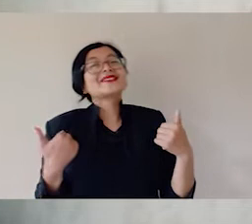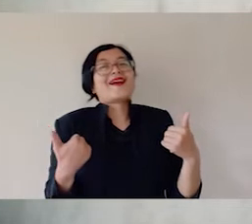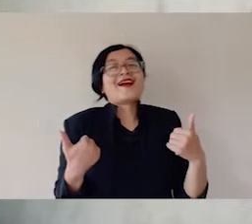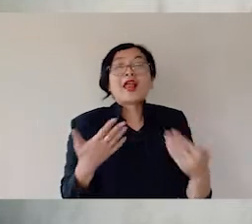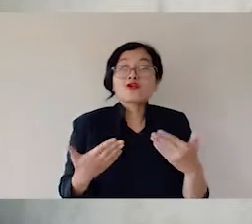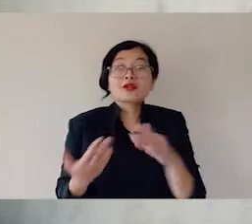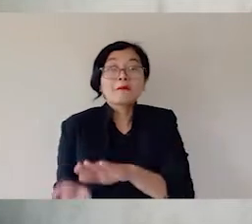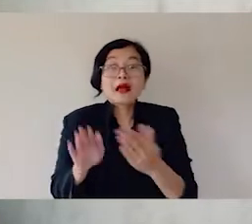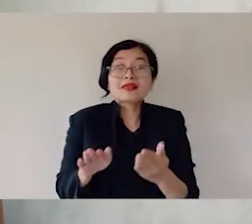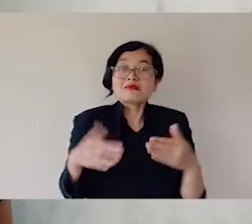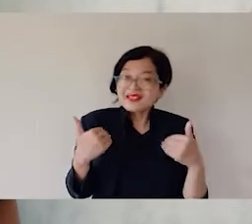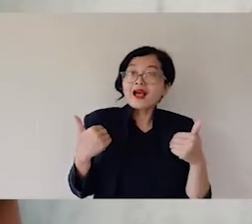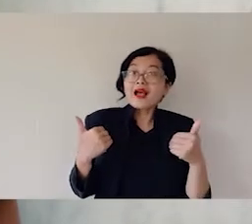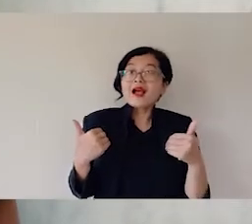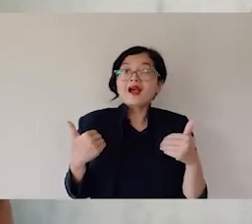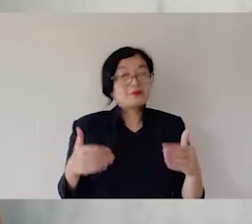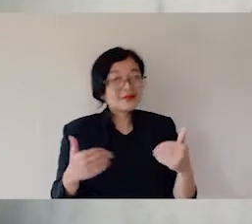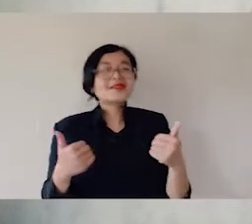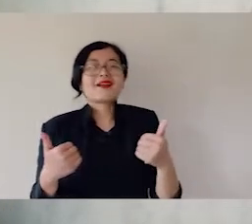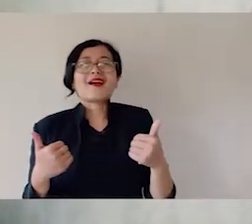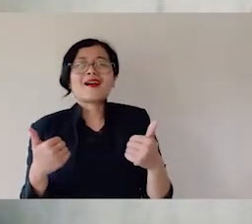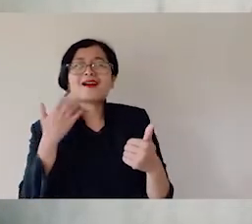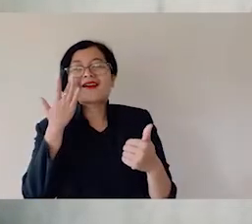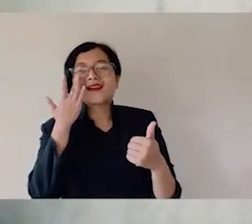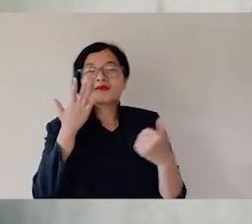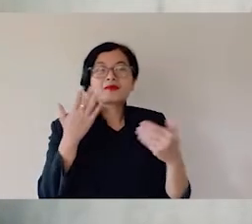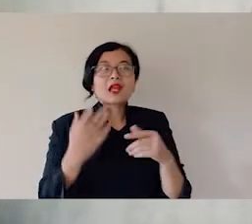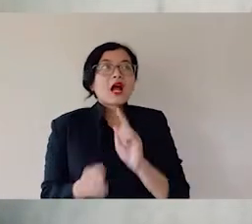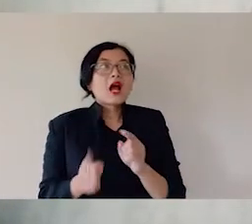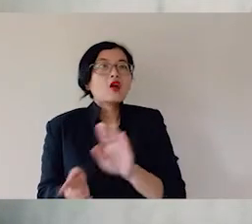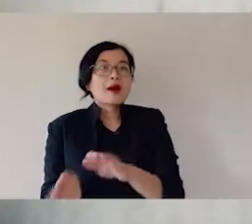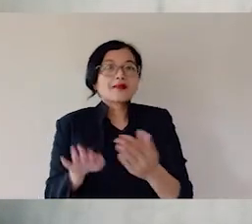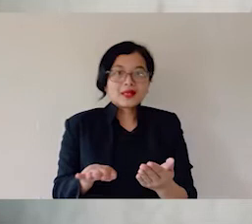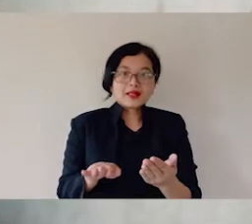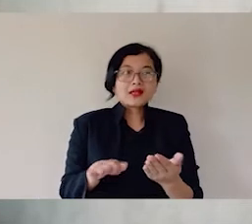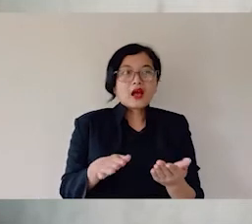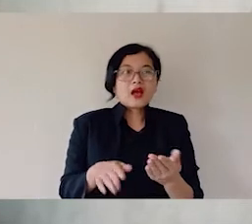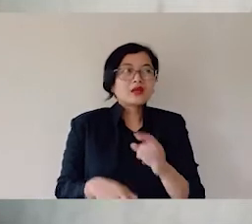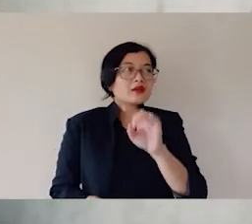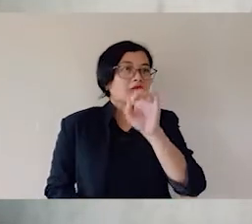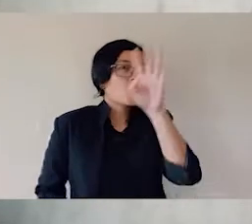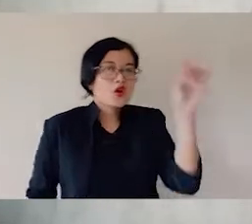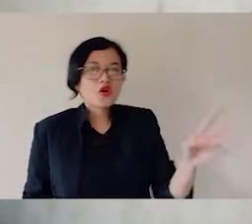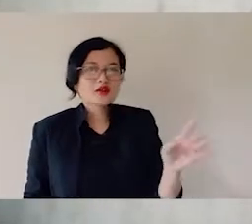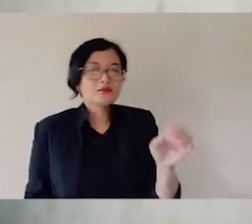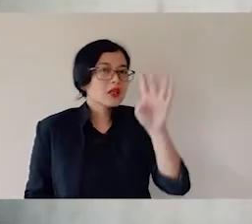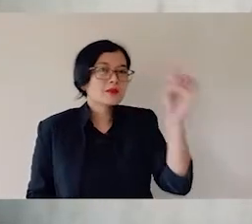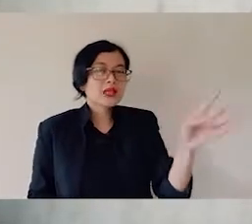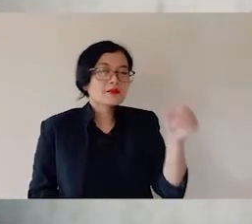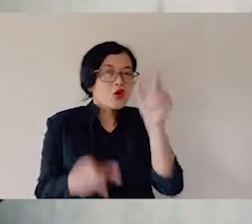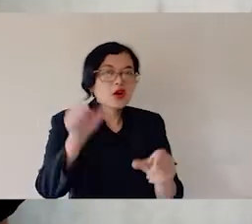Bukankah kematian menjemput setiap orang tidak berdasarkan situasi dan kondisinya? Tidak juga